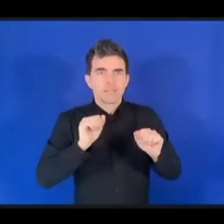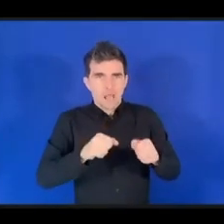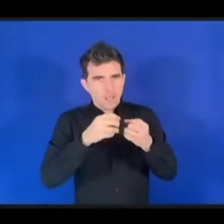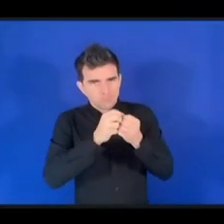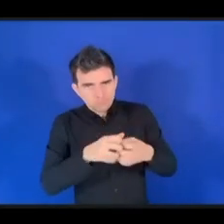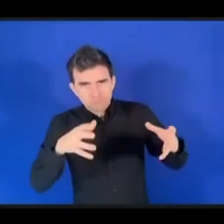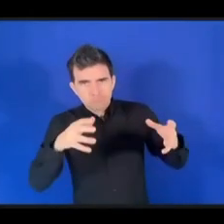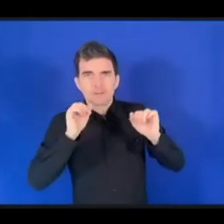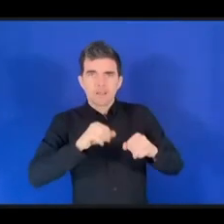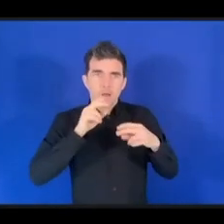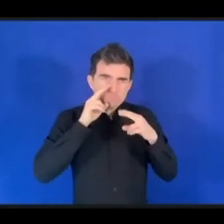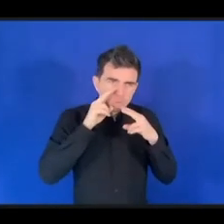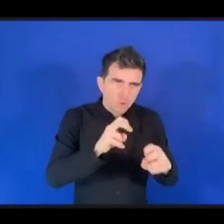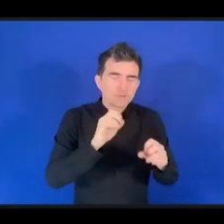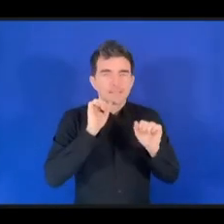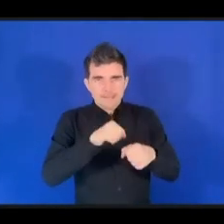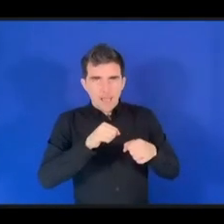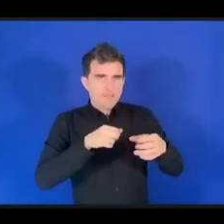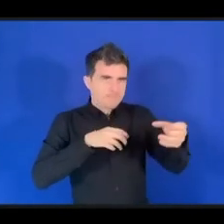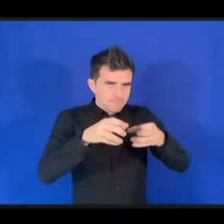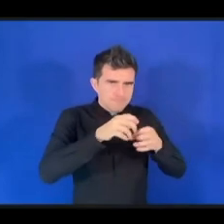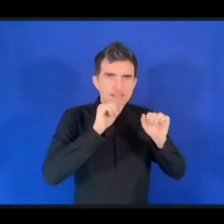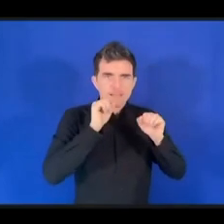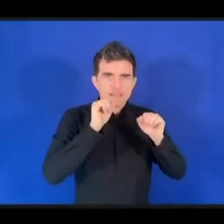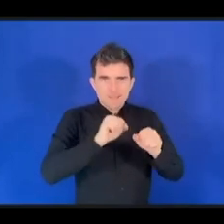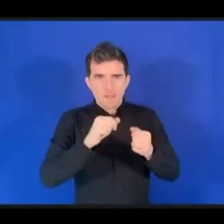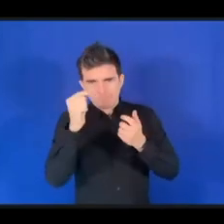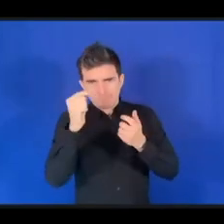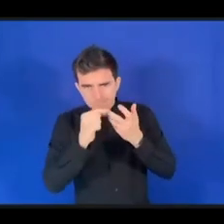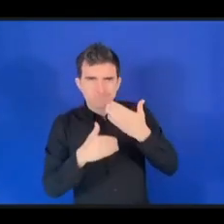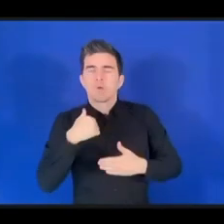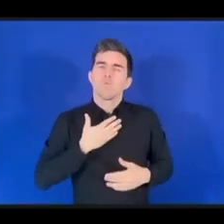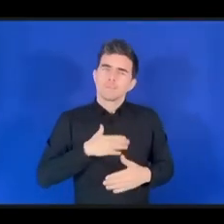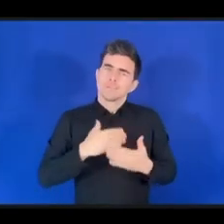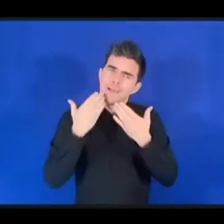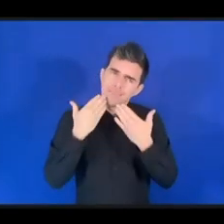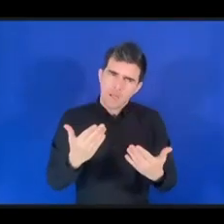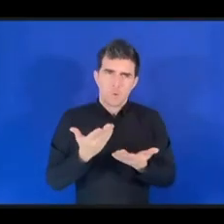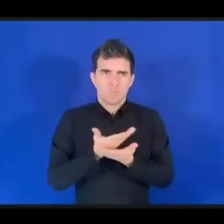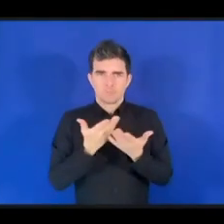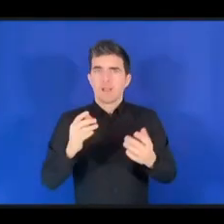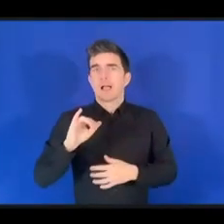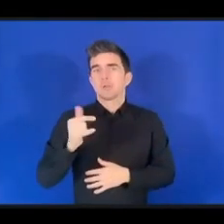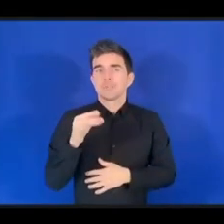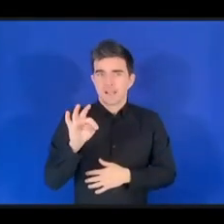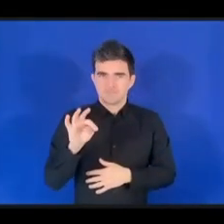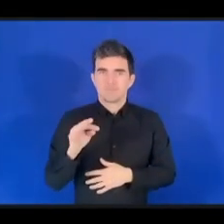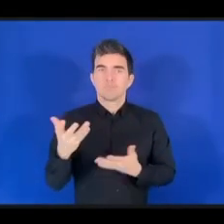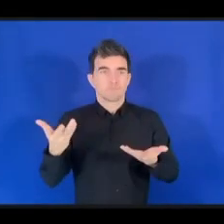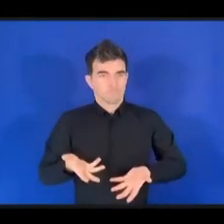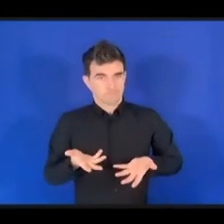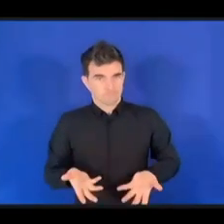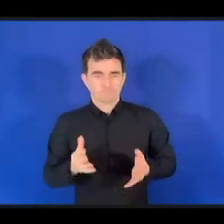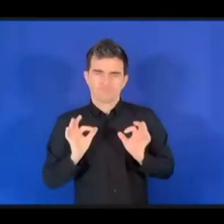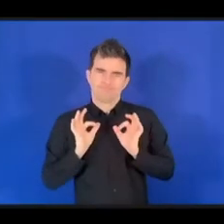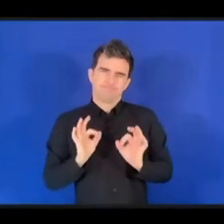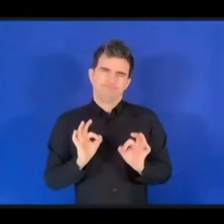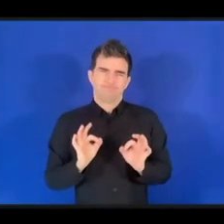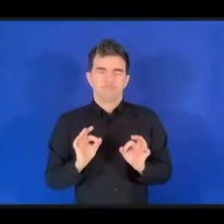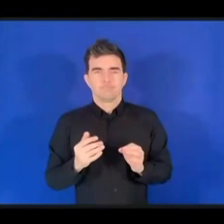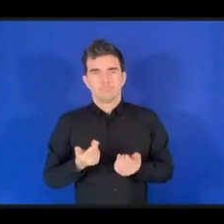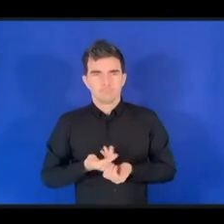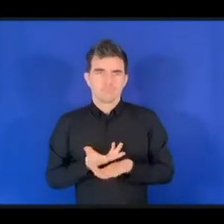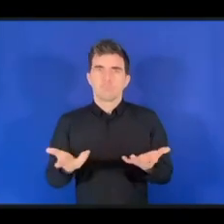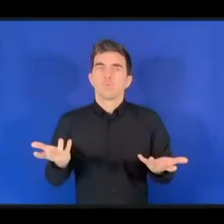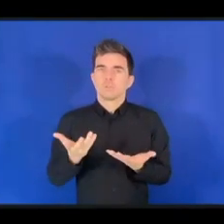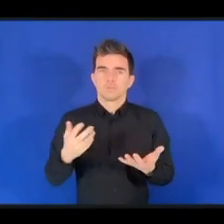Я хочу поблагодарить АДЖЕФ за великолепных сценариев и три организации, которые